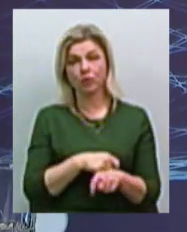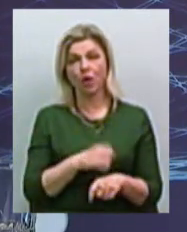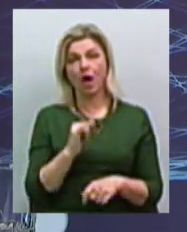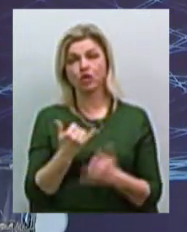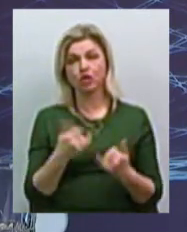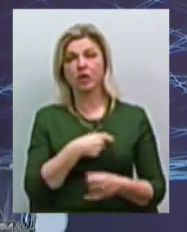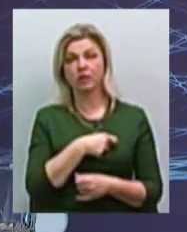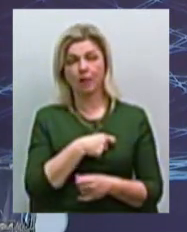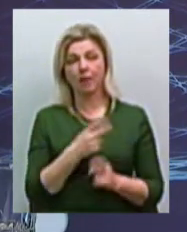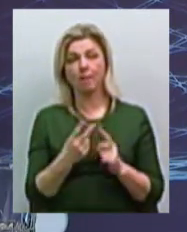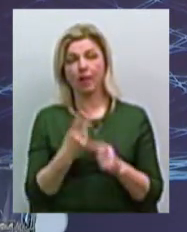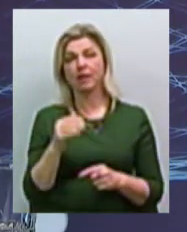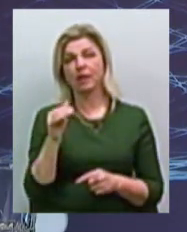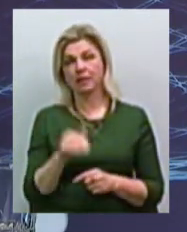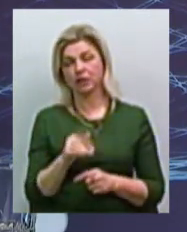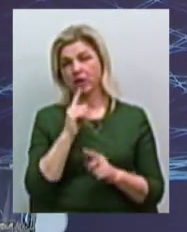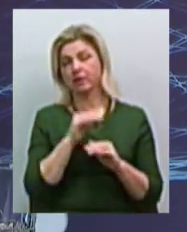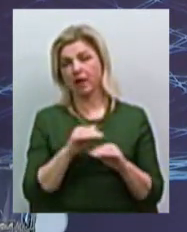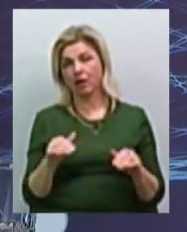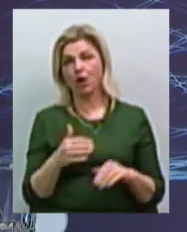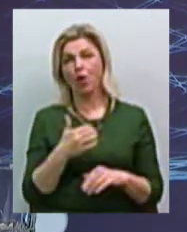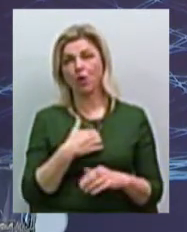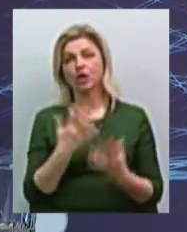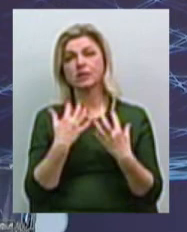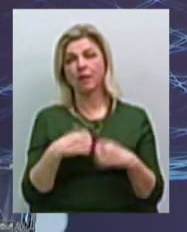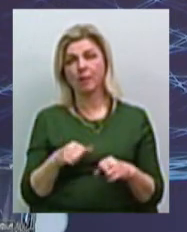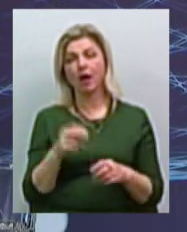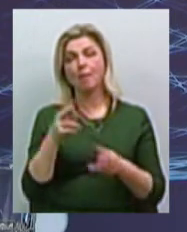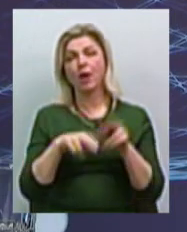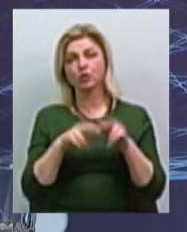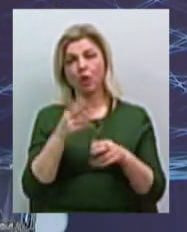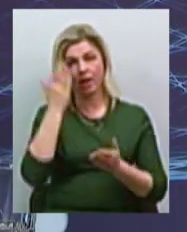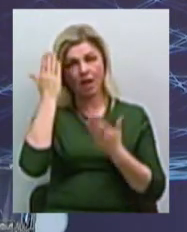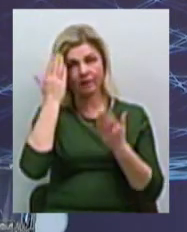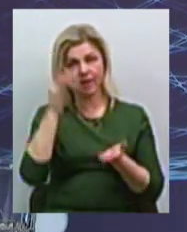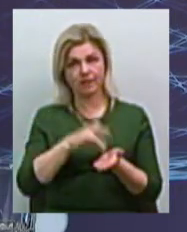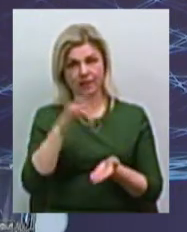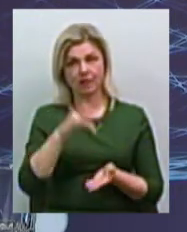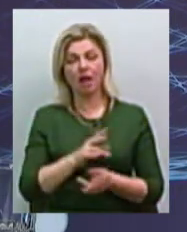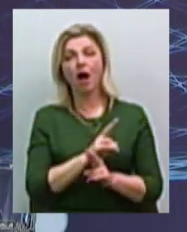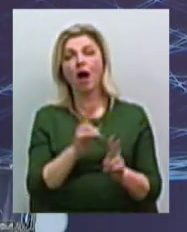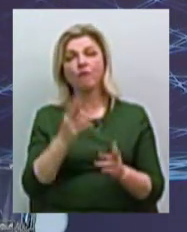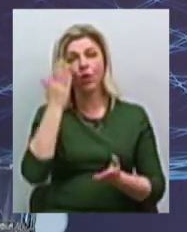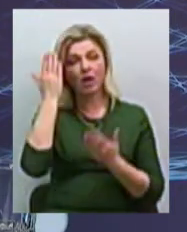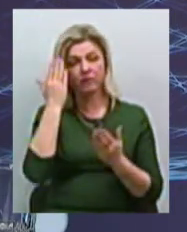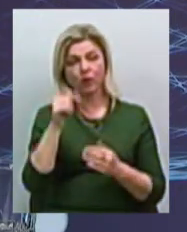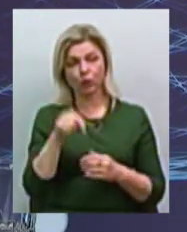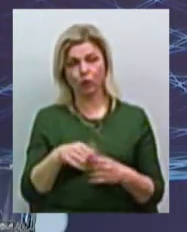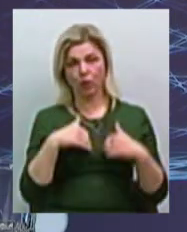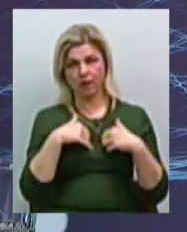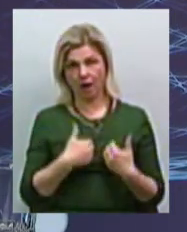Полтора тисячі, тихаря, хочуть оторватися, построити розвікаційний центр. Кого розвікаць, коли тут тараур?